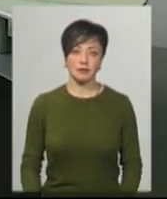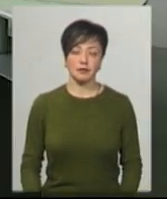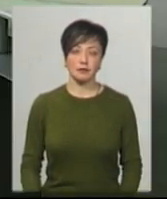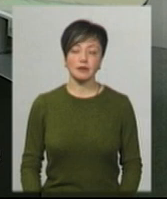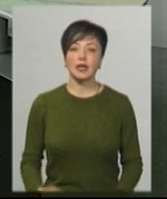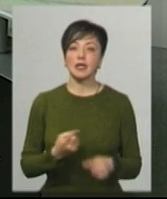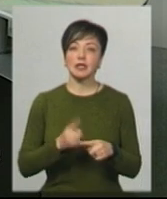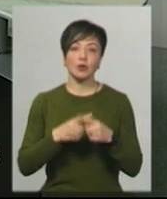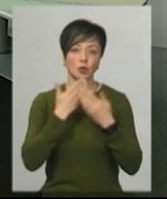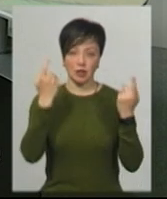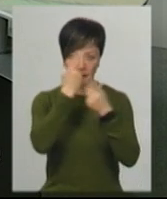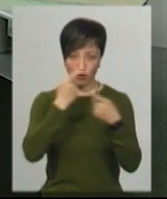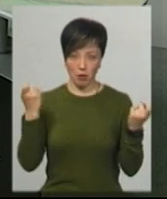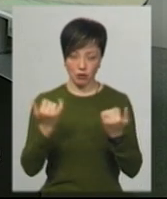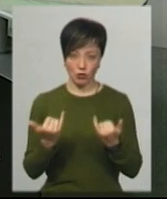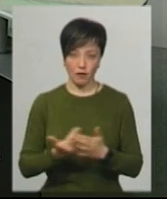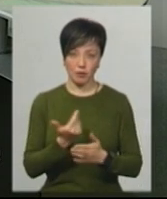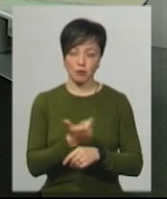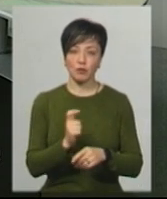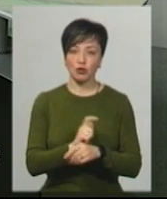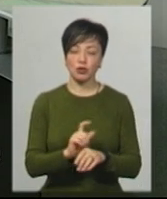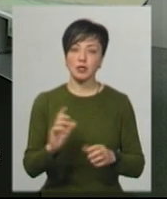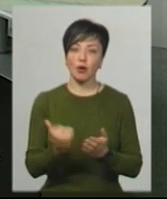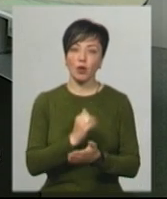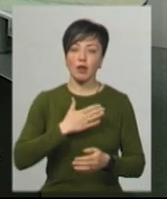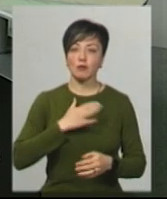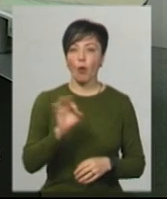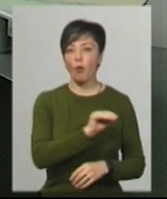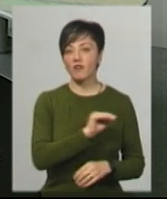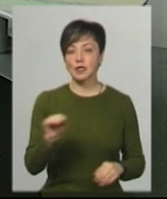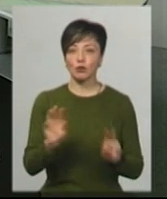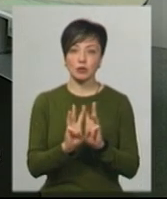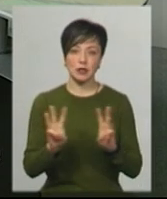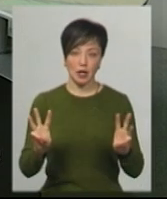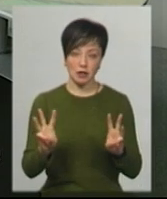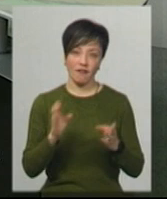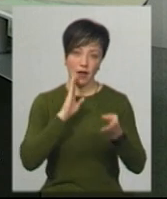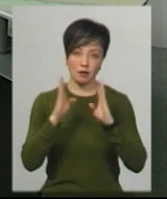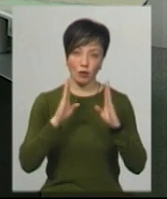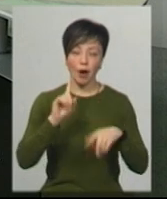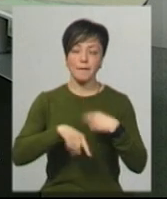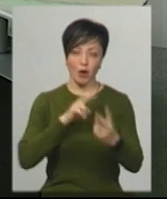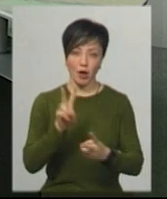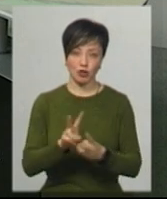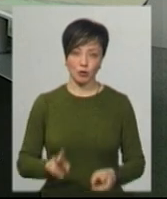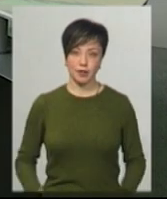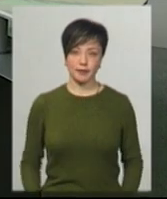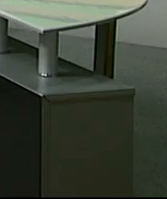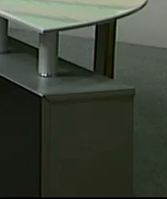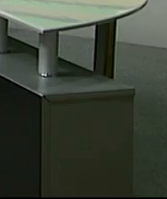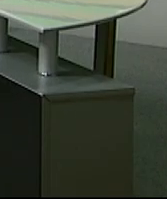Це остання інформація цього випуску. Більше новин знаходьте на нашому офіційному сайті та на сторінці у Фейсбук. Побачимось.